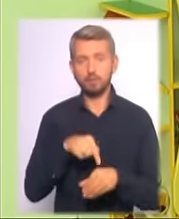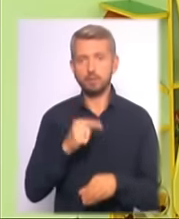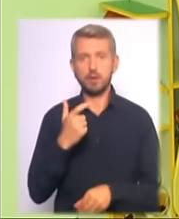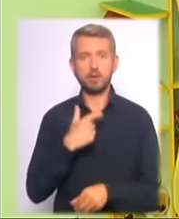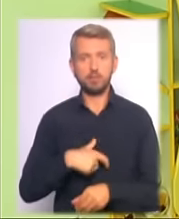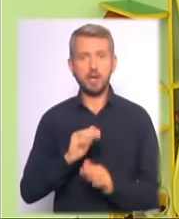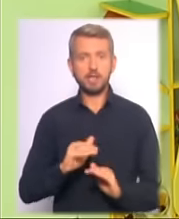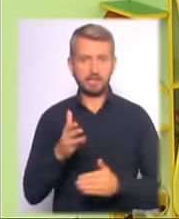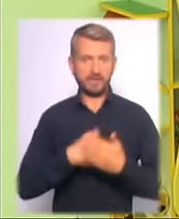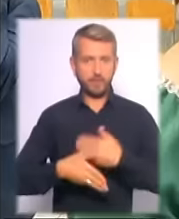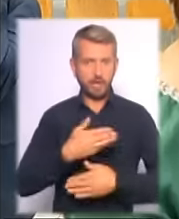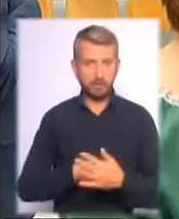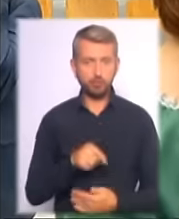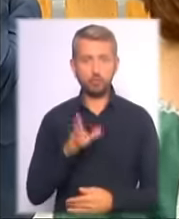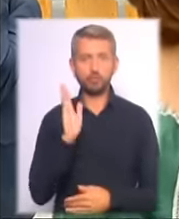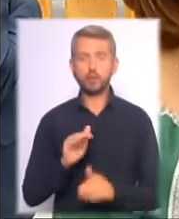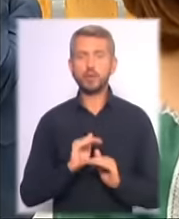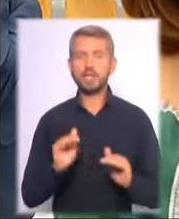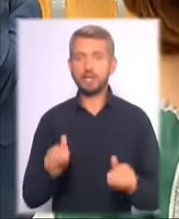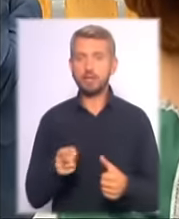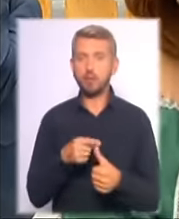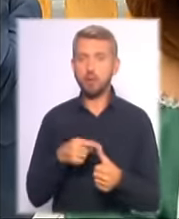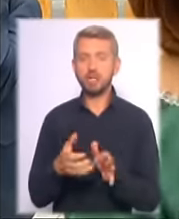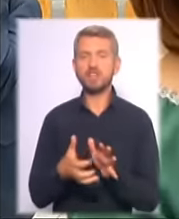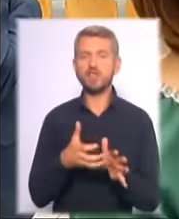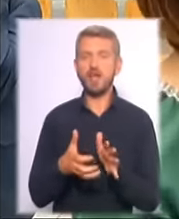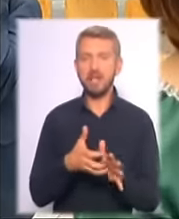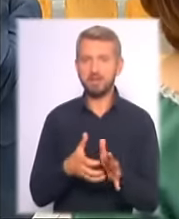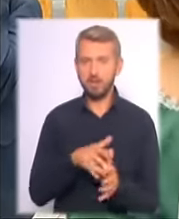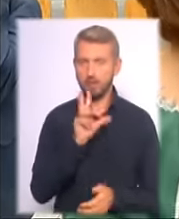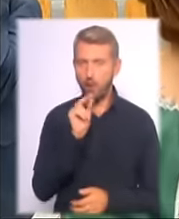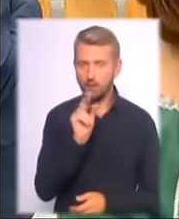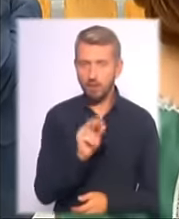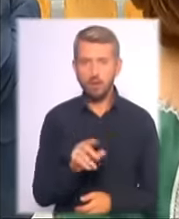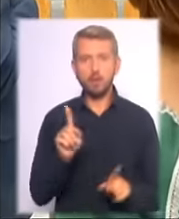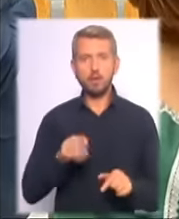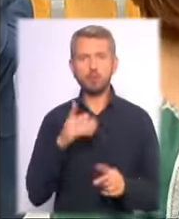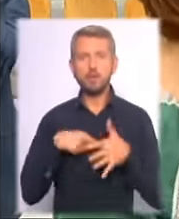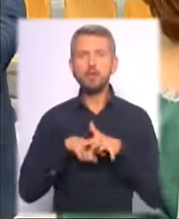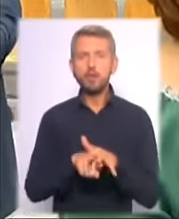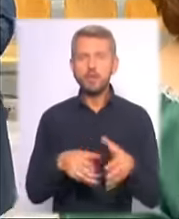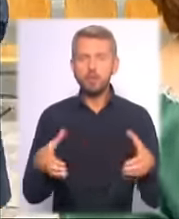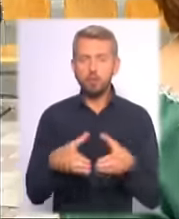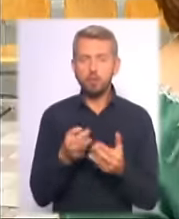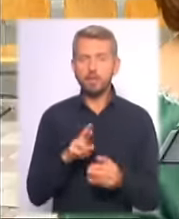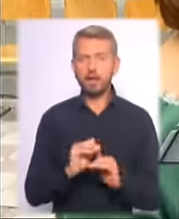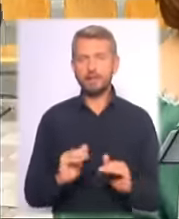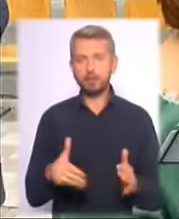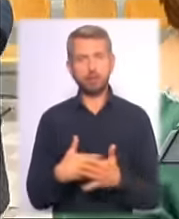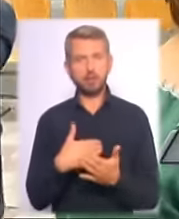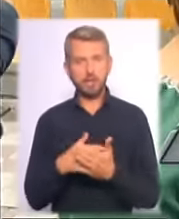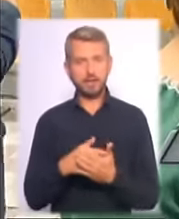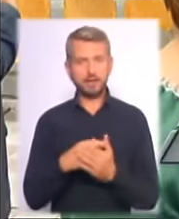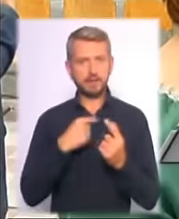особливими потребами. Тут будуть дітки, по-перше, з вадами мовлення. Також будуть інклюзивні групи для діток, наприклад,